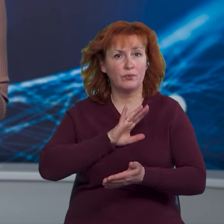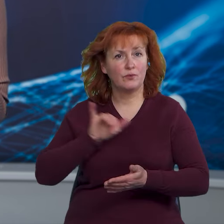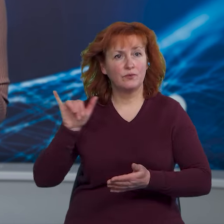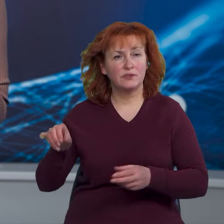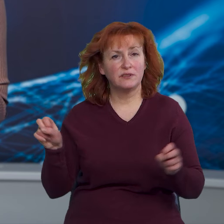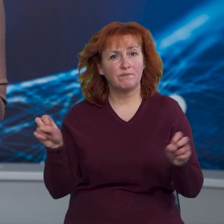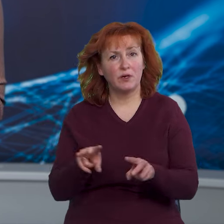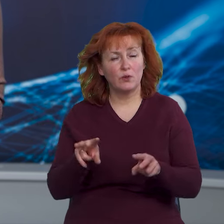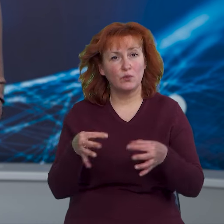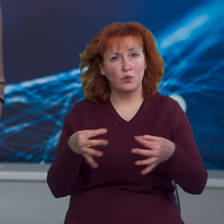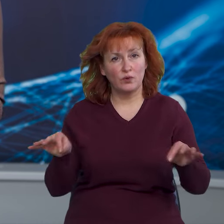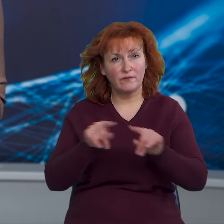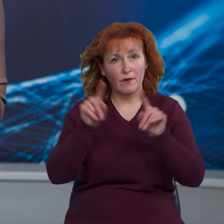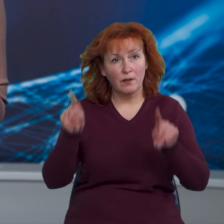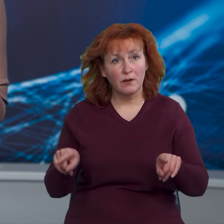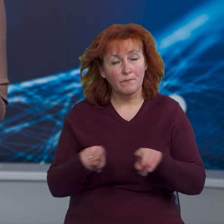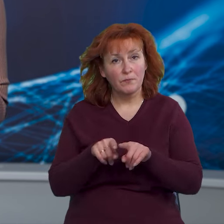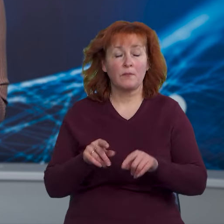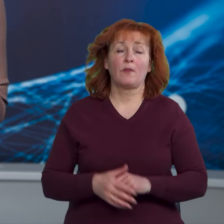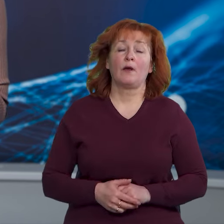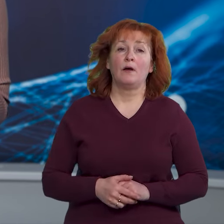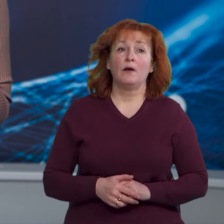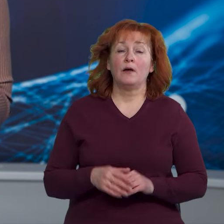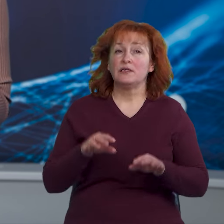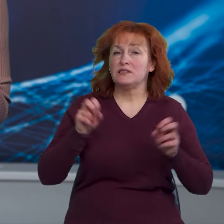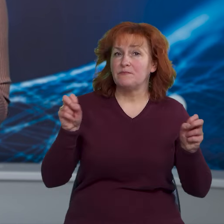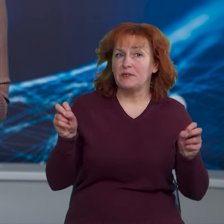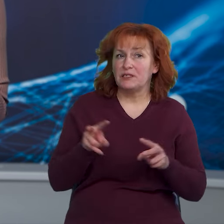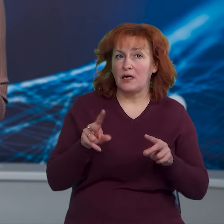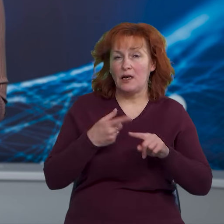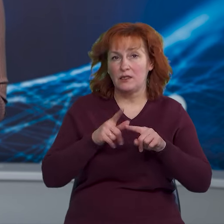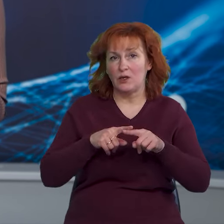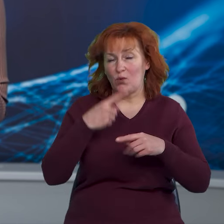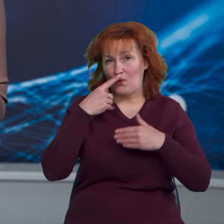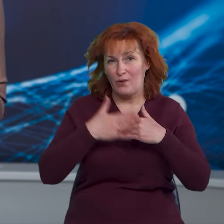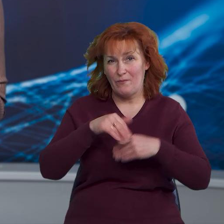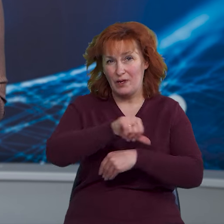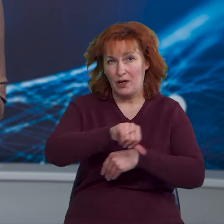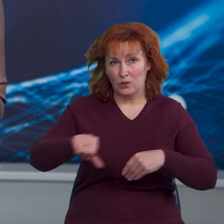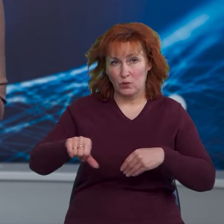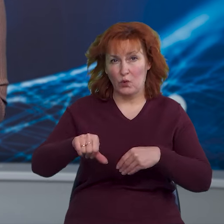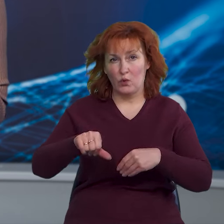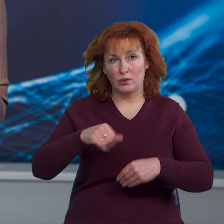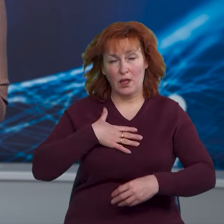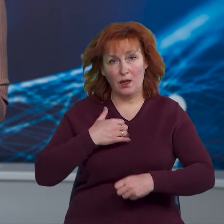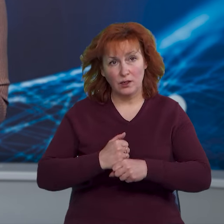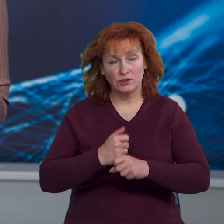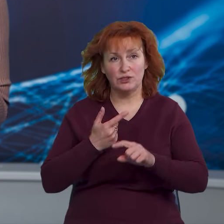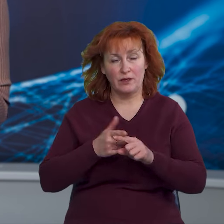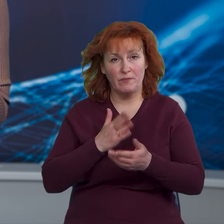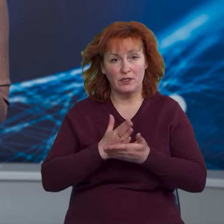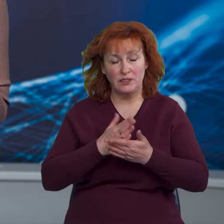власникам деяких земельних ділянок заборонять ними користуватися. Спеціальний прикордонний режим діятиме у 5-кілометровій